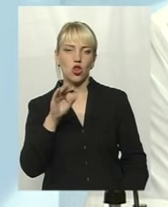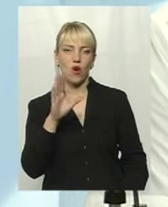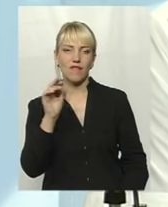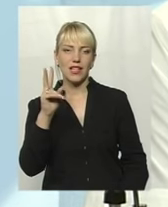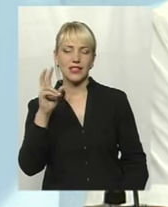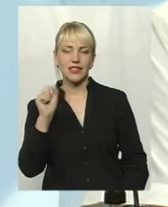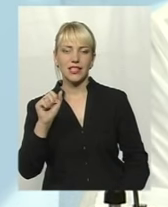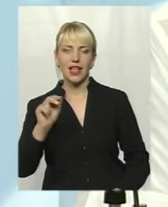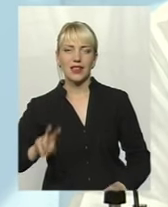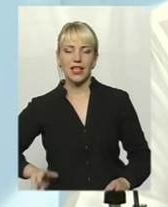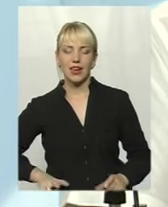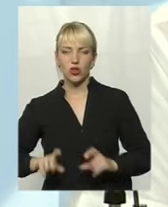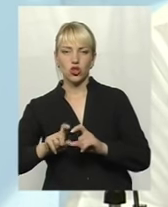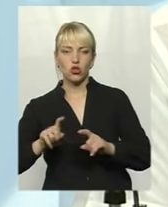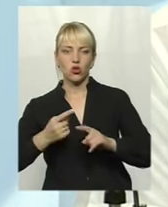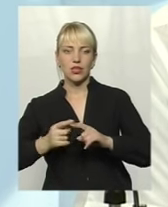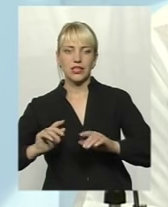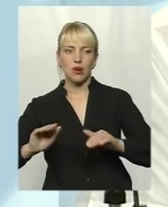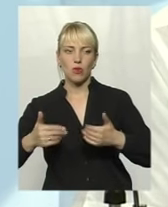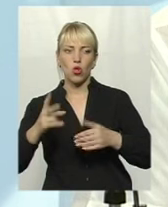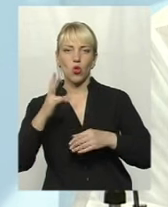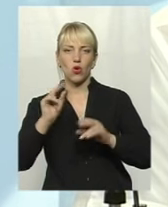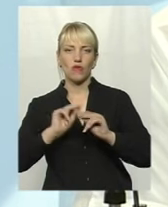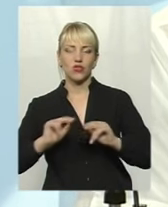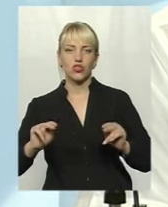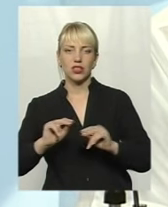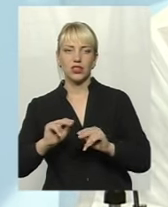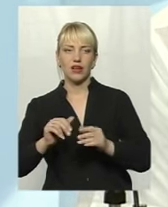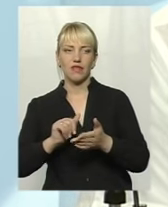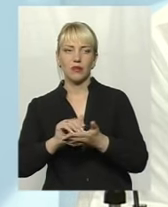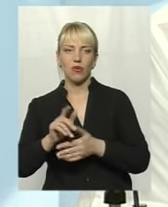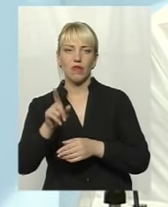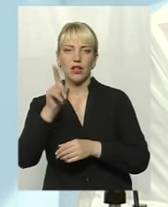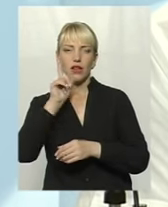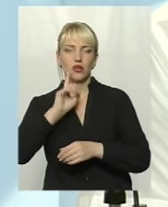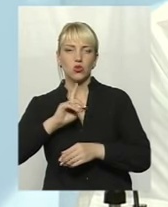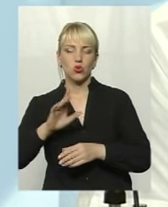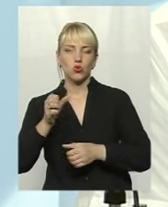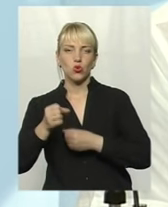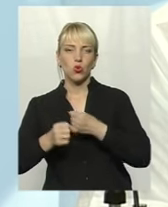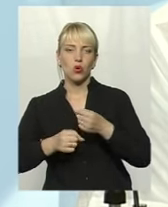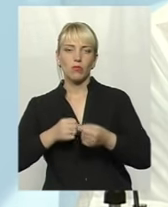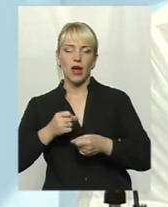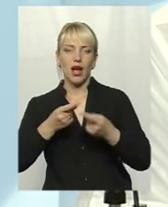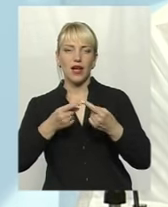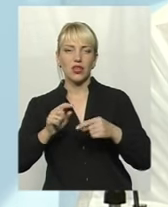школи, запропонувала, але вчителі відмовилися, звичайно, їм туди незручно добиратися. Ось. Решті вчителів було запрованено Лісові